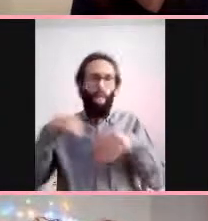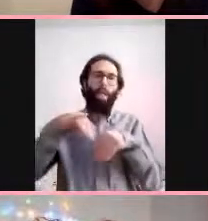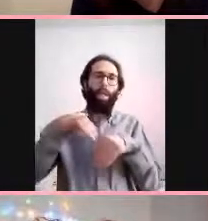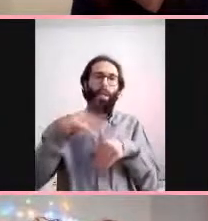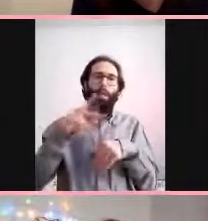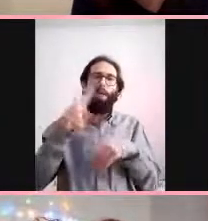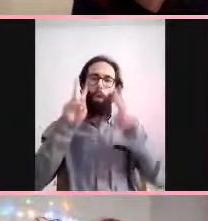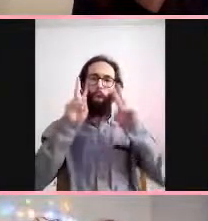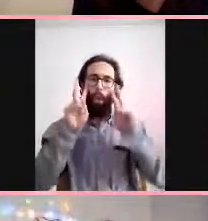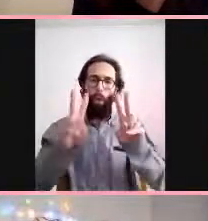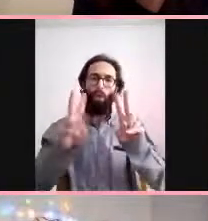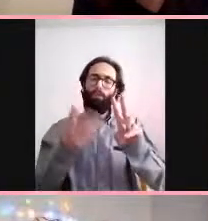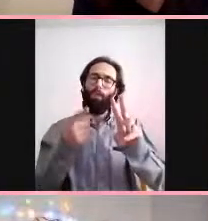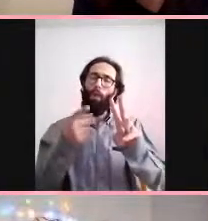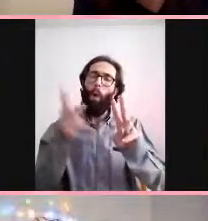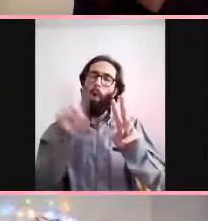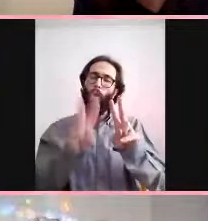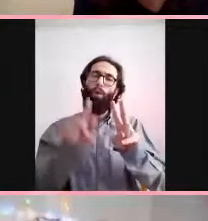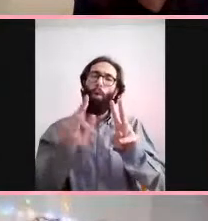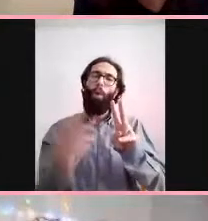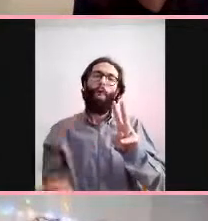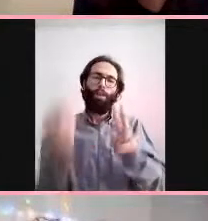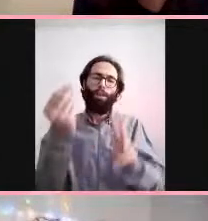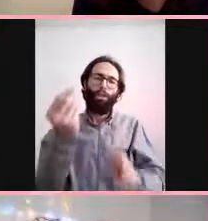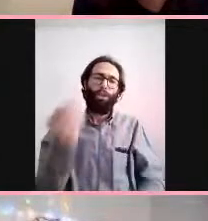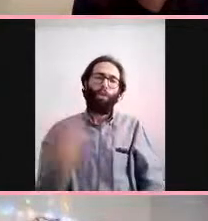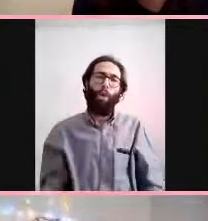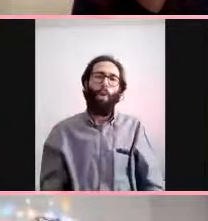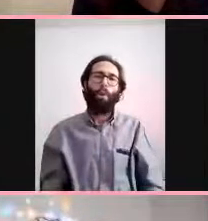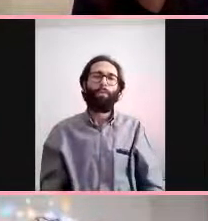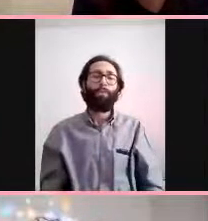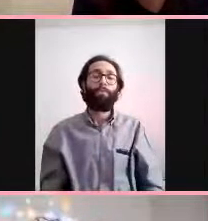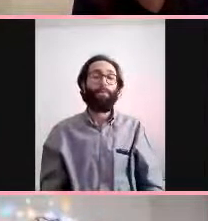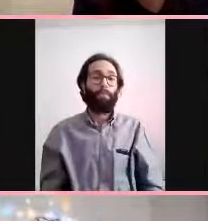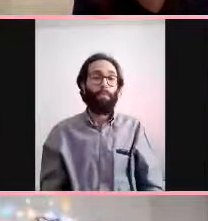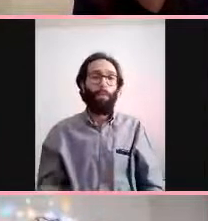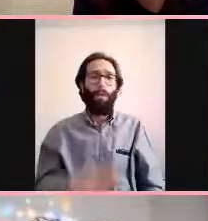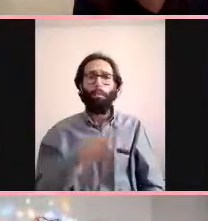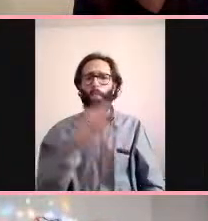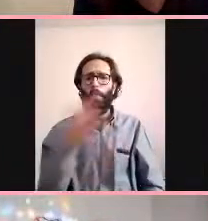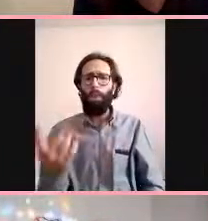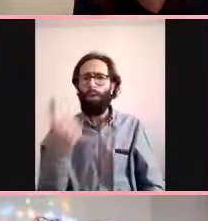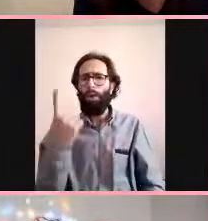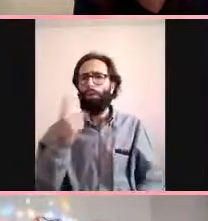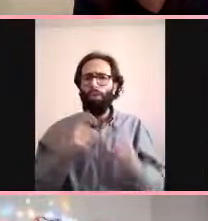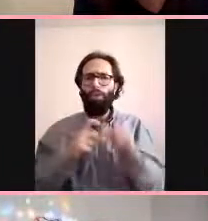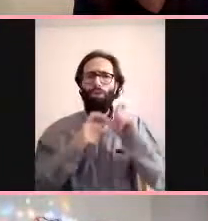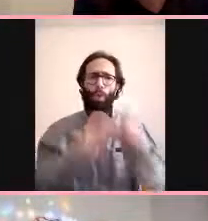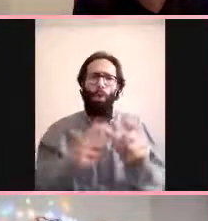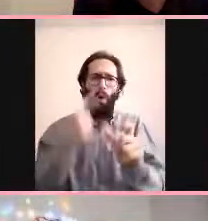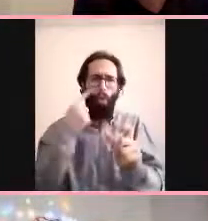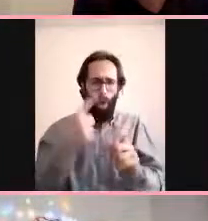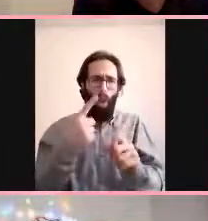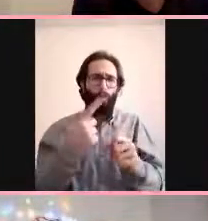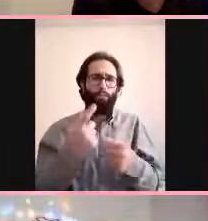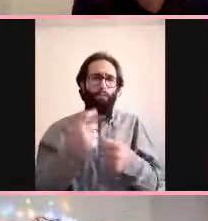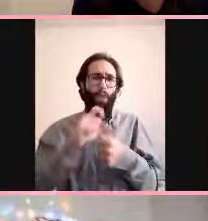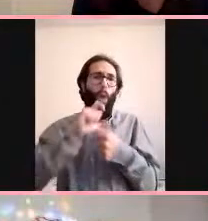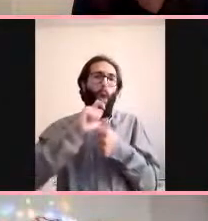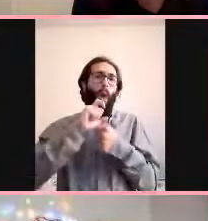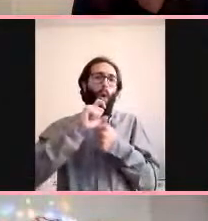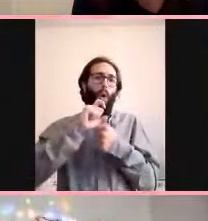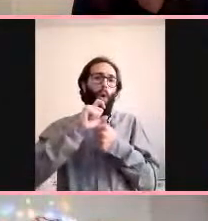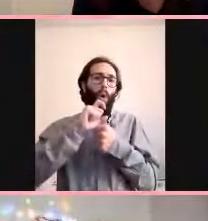teşekkür ederim caner bey demişti COVID-19 pandeminin beyin üzerinde bıraktığı